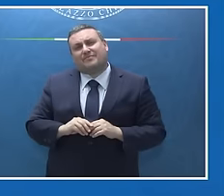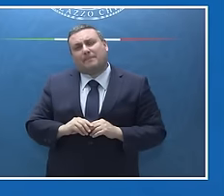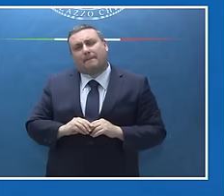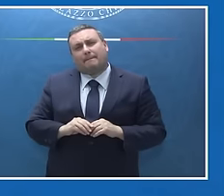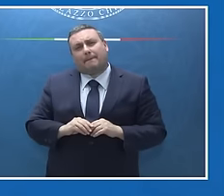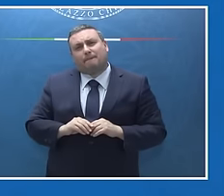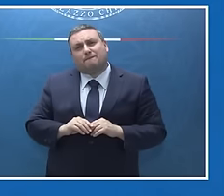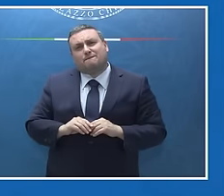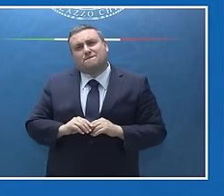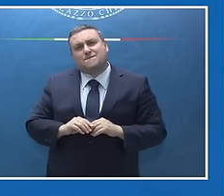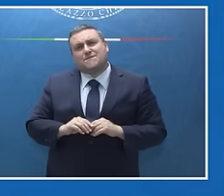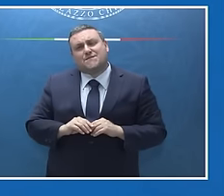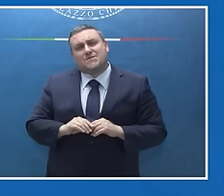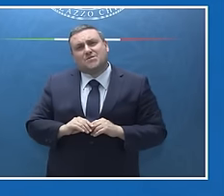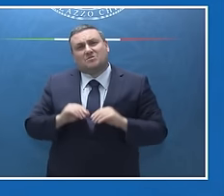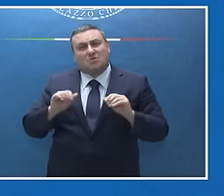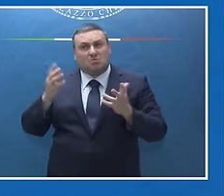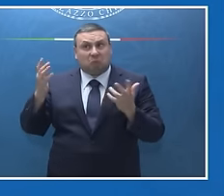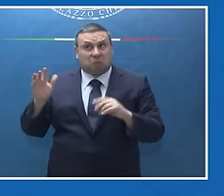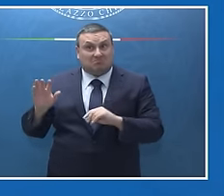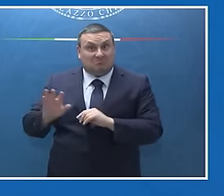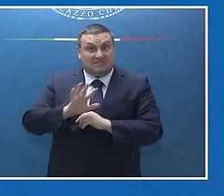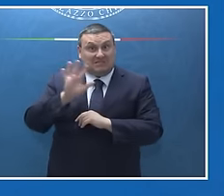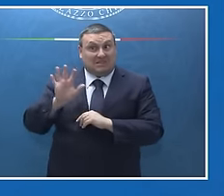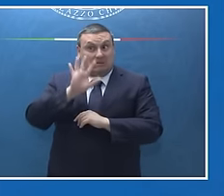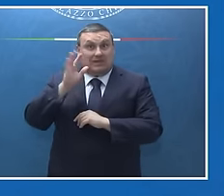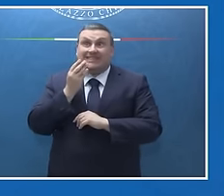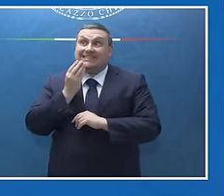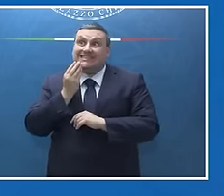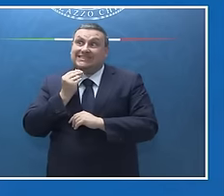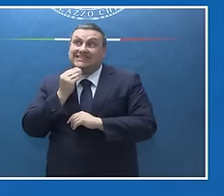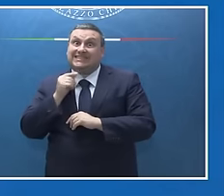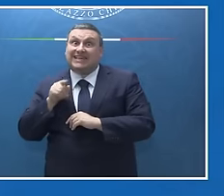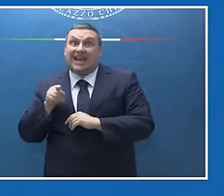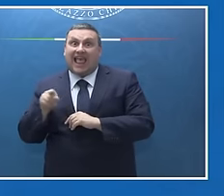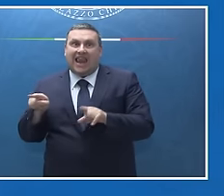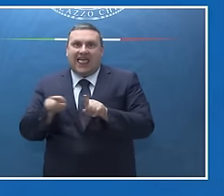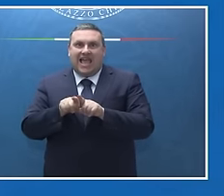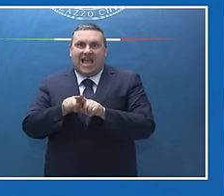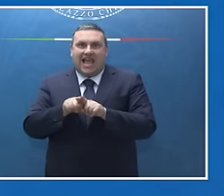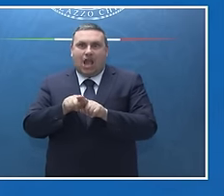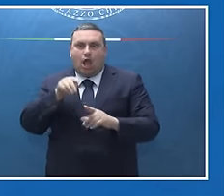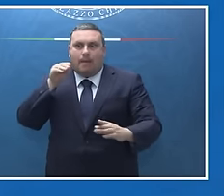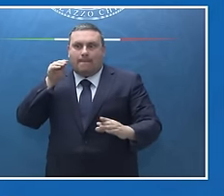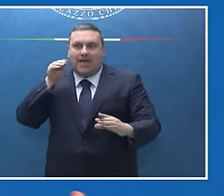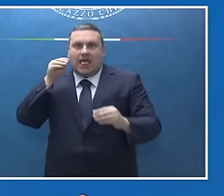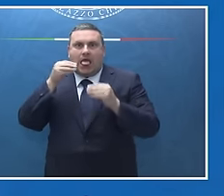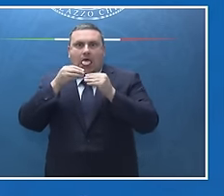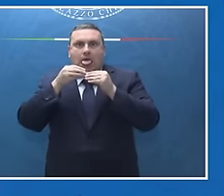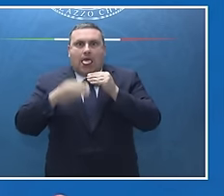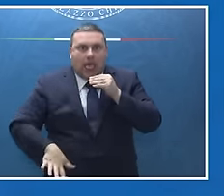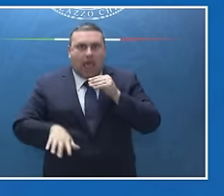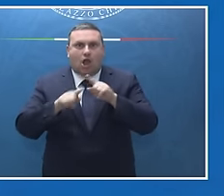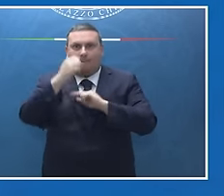Potrebbe sembrare che l'Israele stia cadendo in una trappola o si stia buttando nella trappola di Hamas.